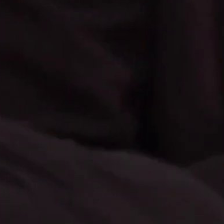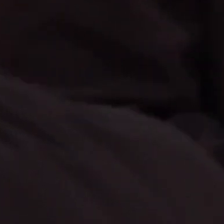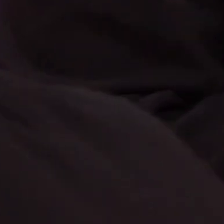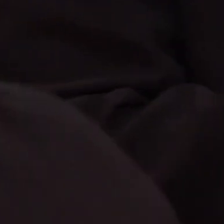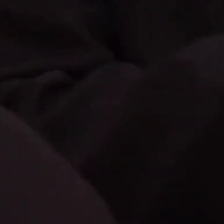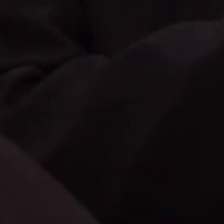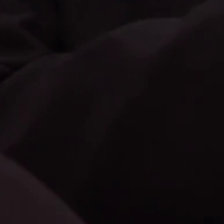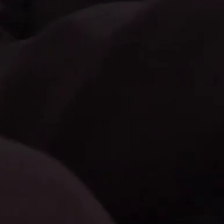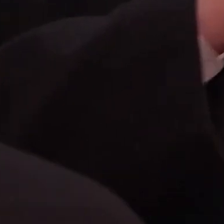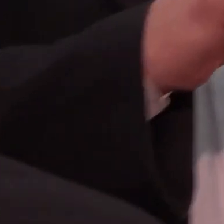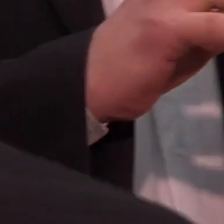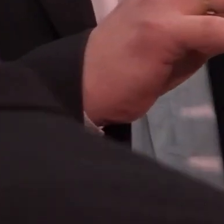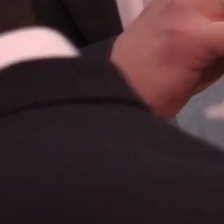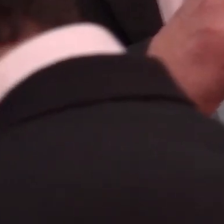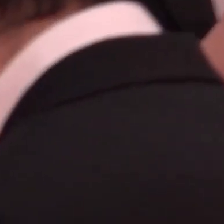A Krógyörgy